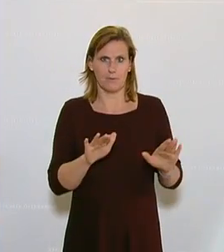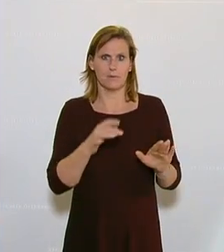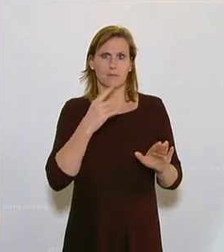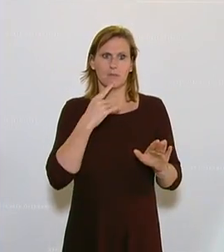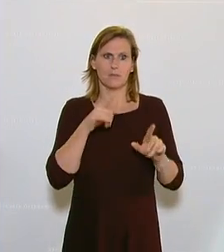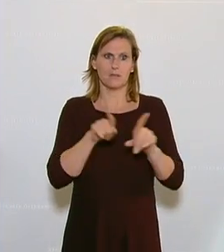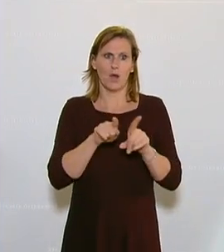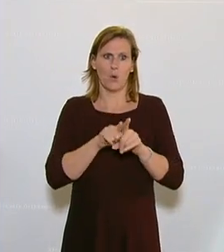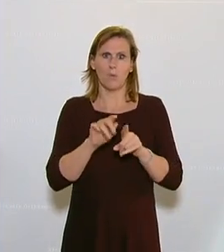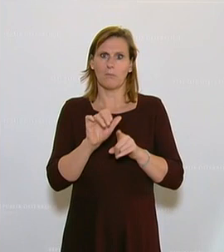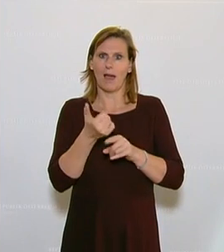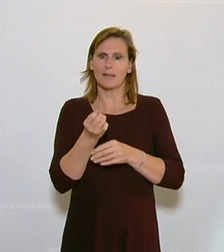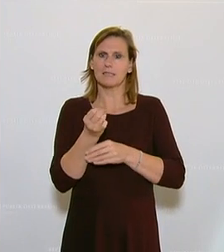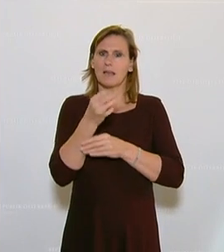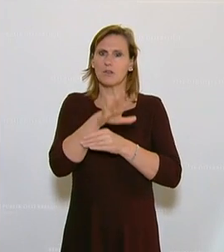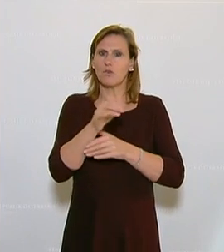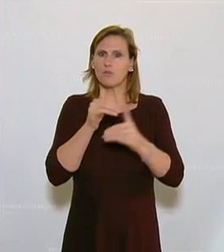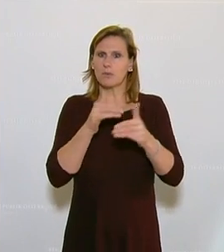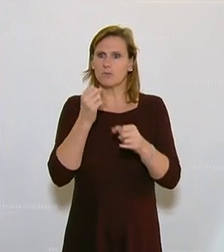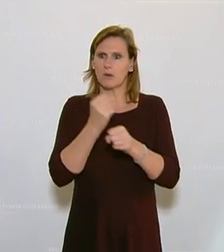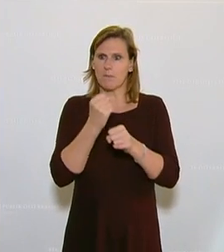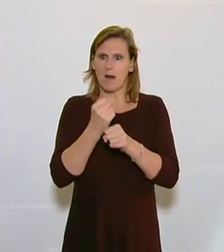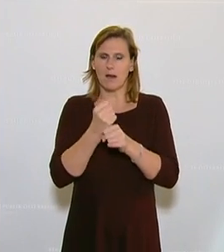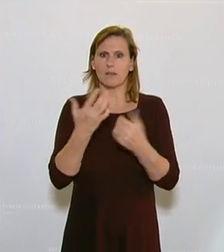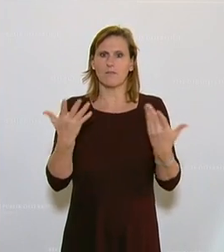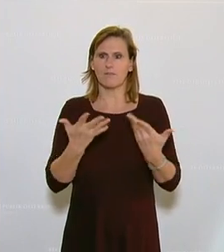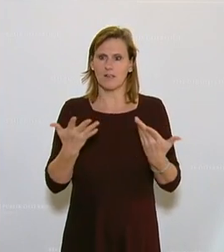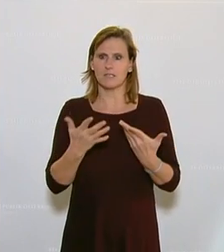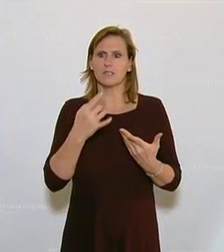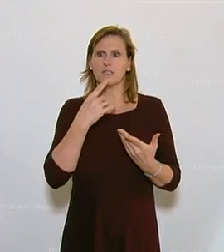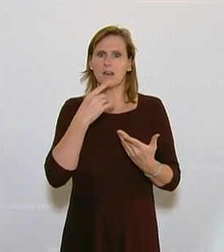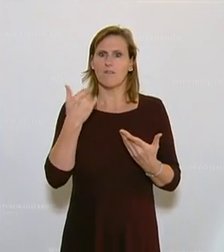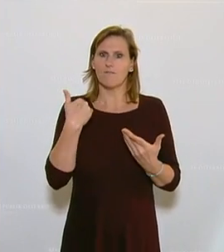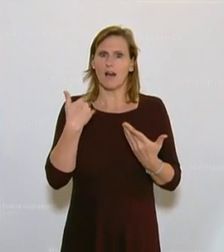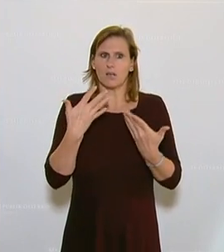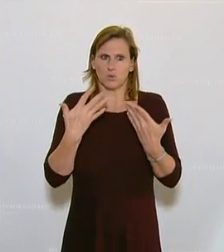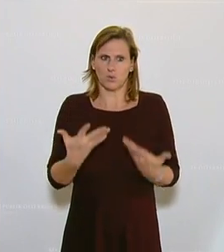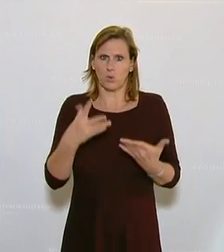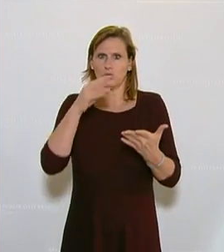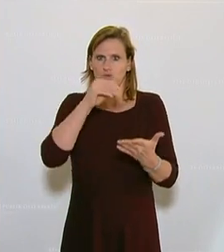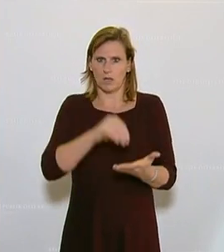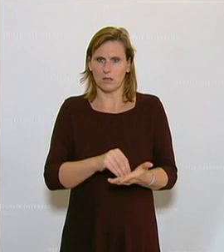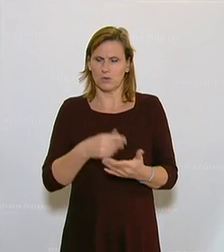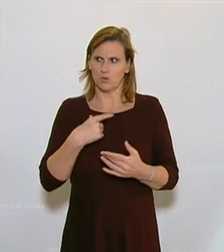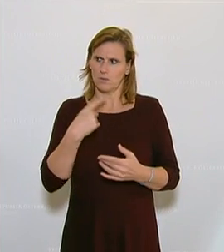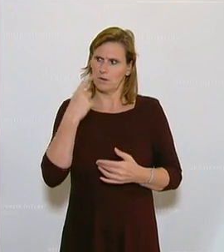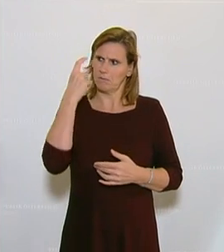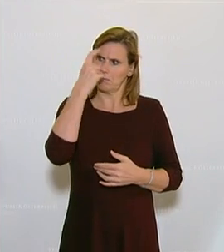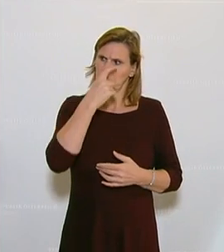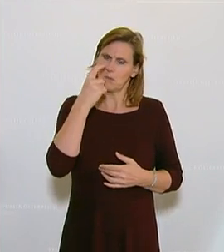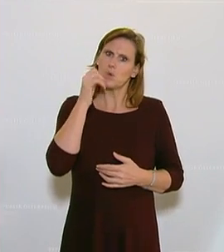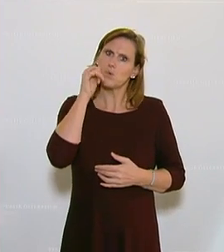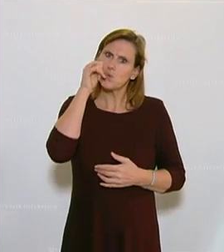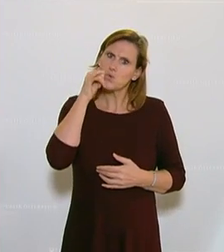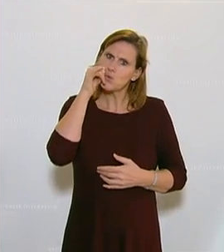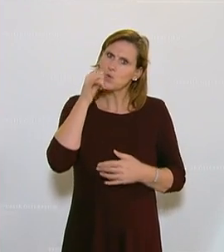ersten Entwurf, den das Ministerium vorgelegt hat, das Justizministerium, war das definitiv drinnen. Da war ich schon mal sehr erstaunt, dass das grün